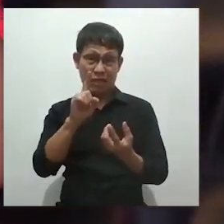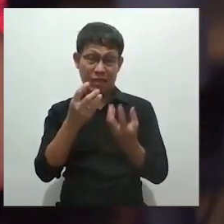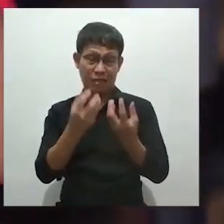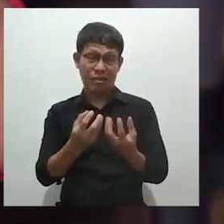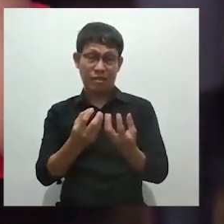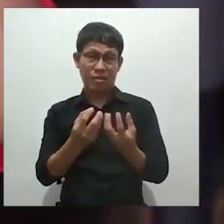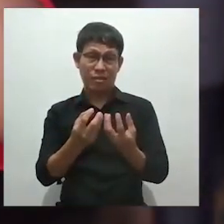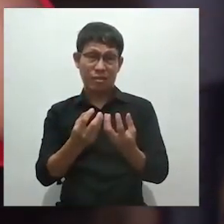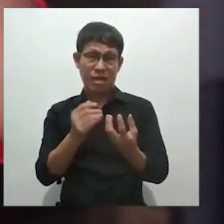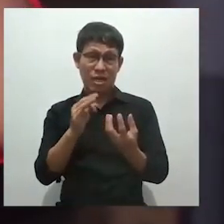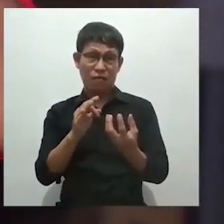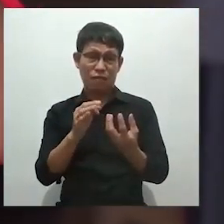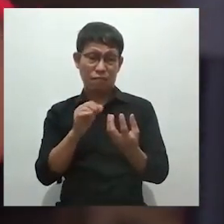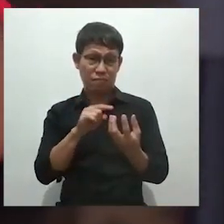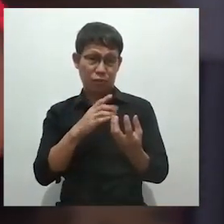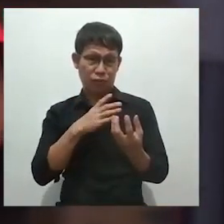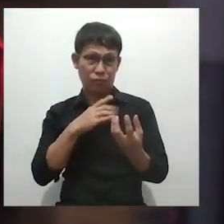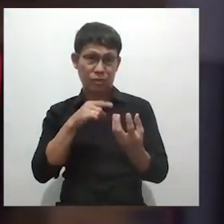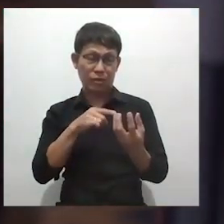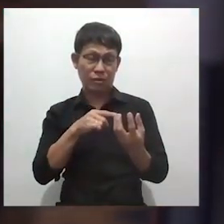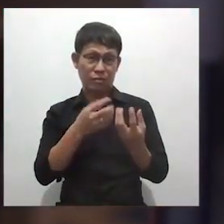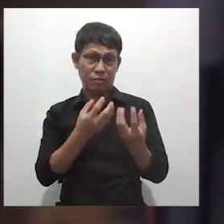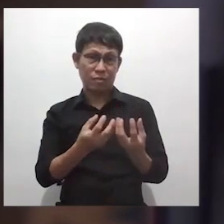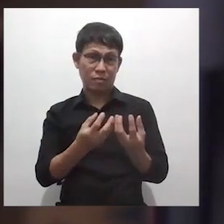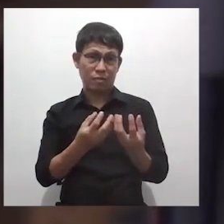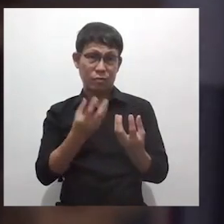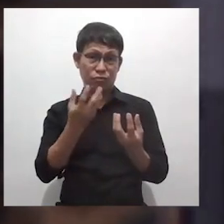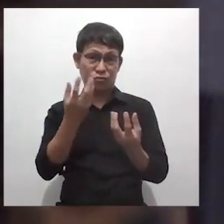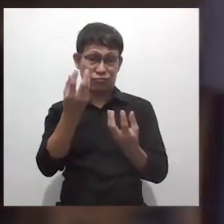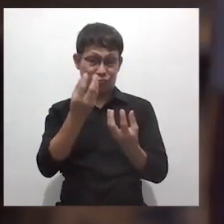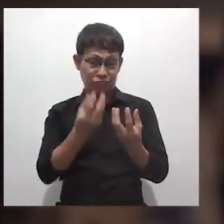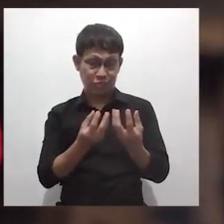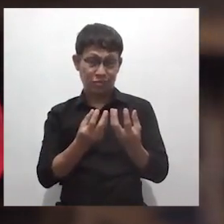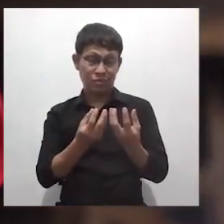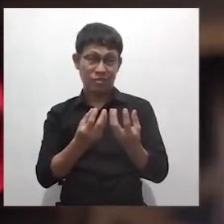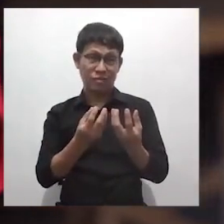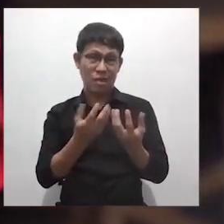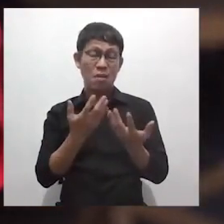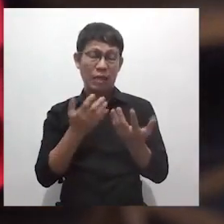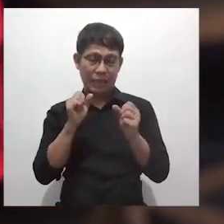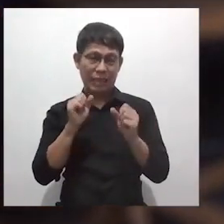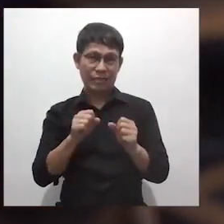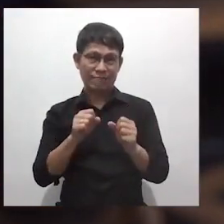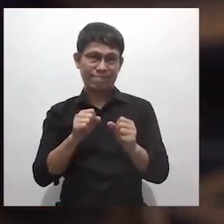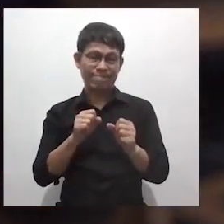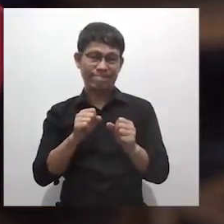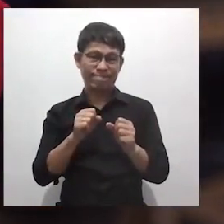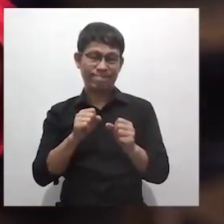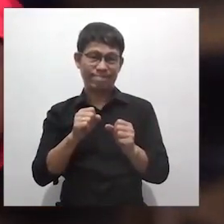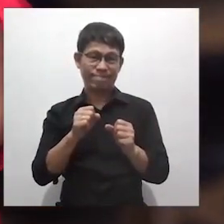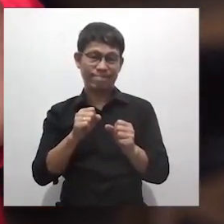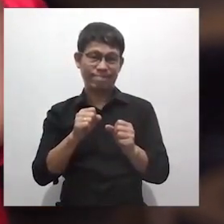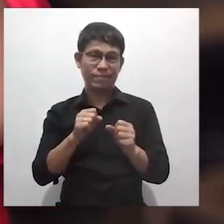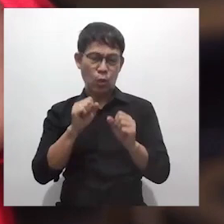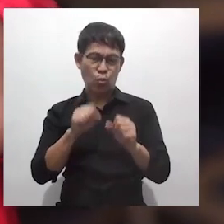mag-isa lang siya, kung meron namang magandang bayag sa, bumaba naman yung isa at maganda, makakabuo pa rin ng bata yan.